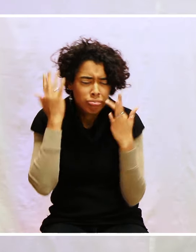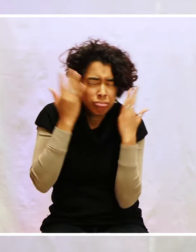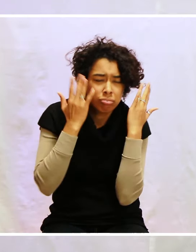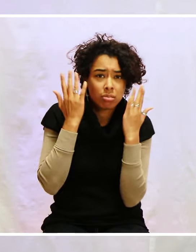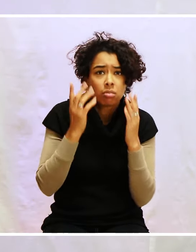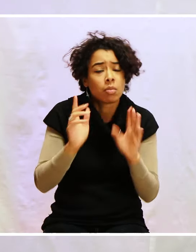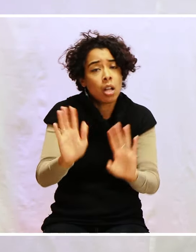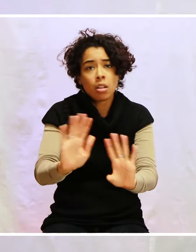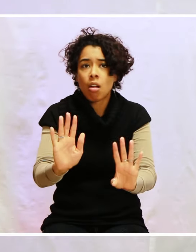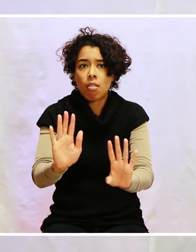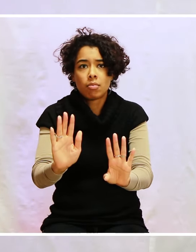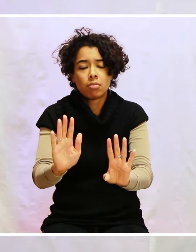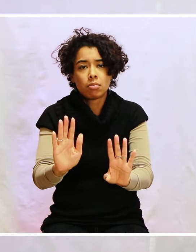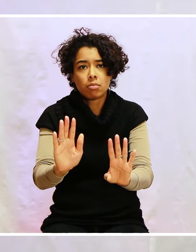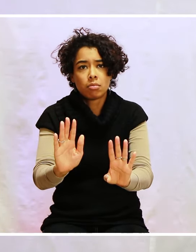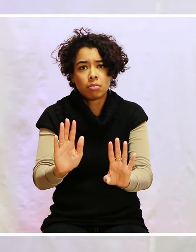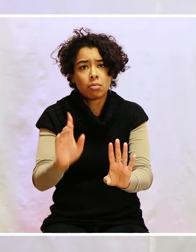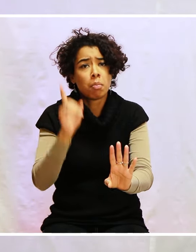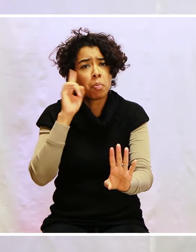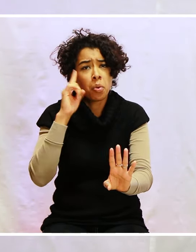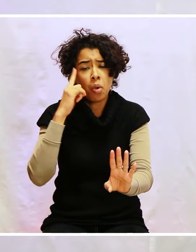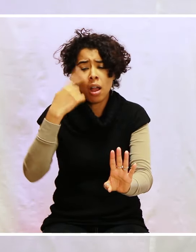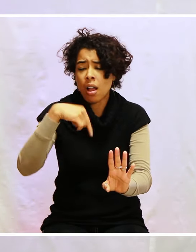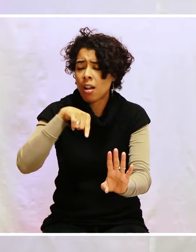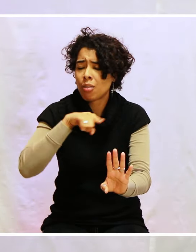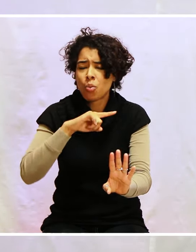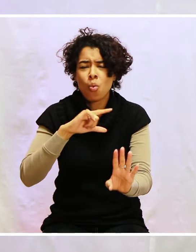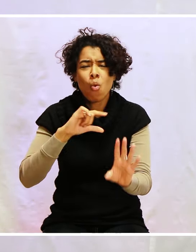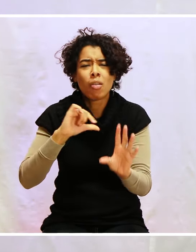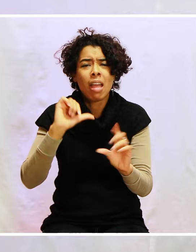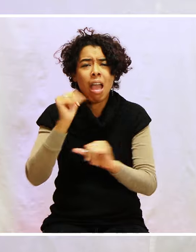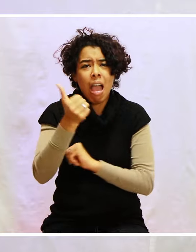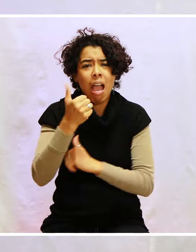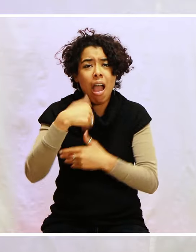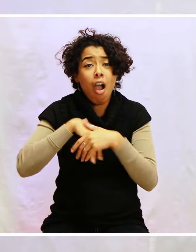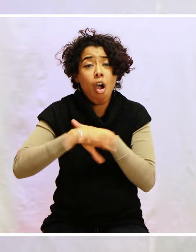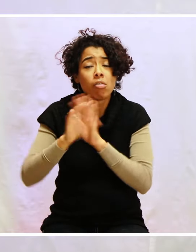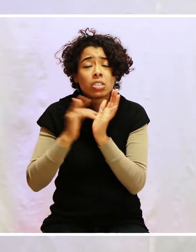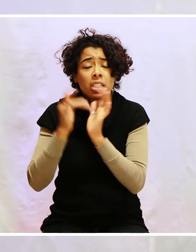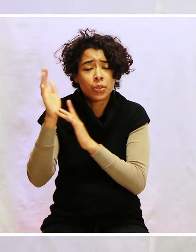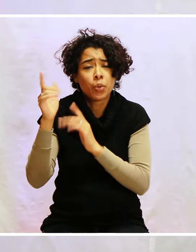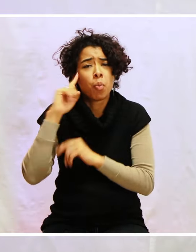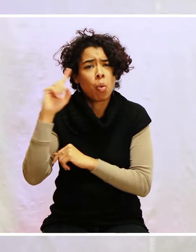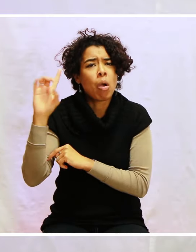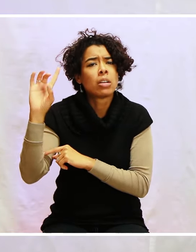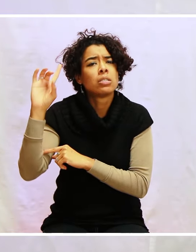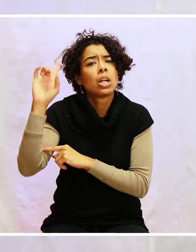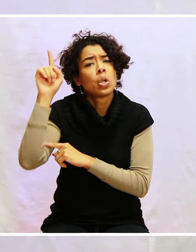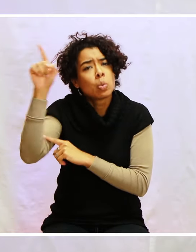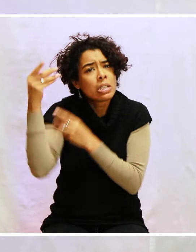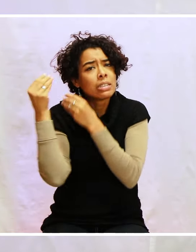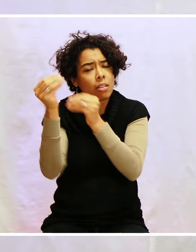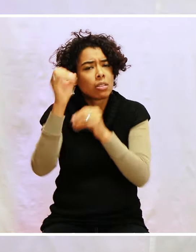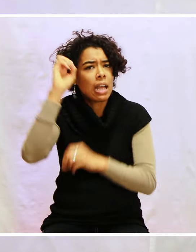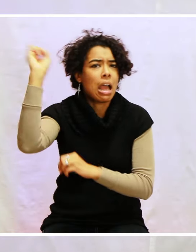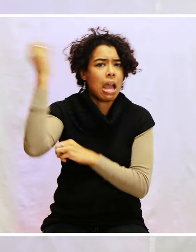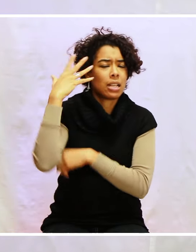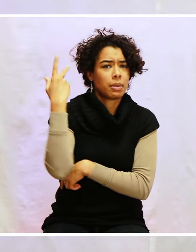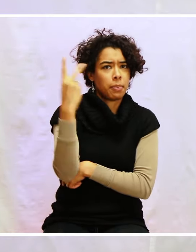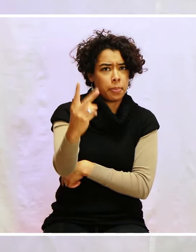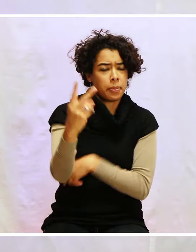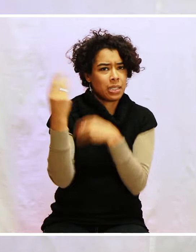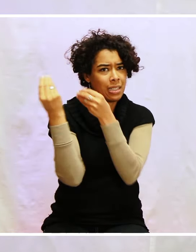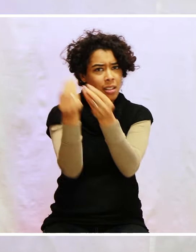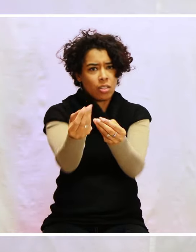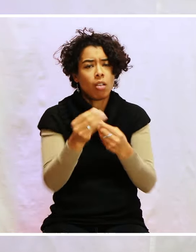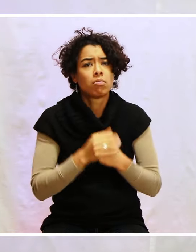te dis non, non, non. Parce que nous sommes un ensemble. Parce que mon esprit est en toi. Alors aujourd'hui, tu peux faire même